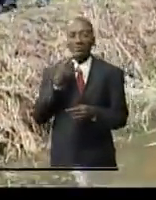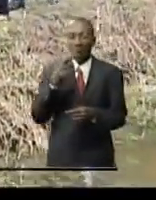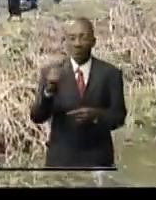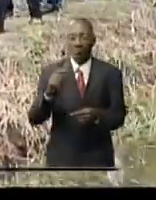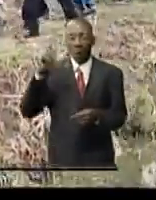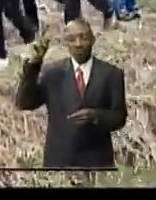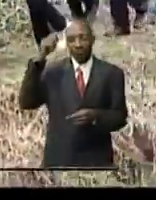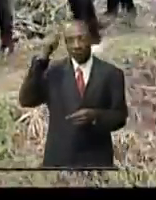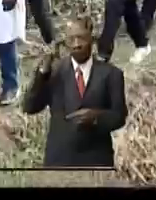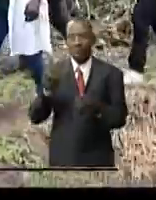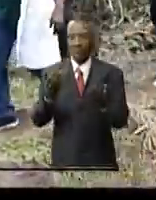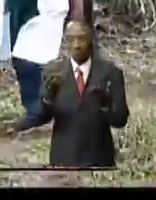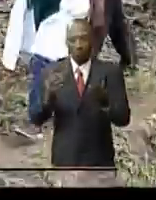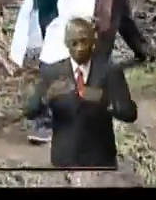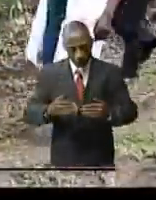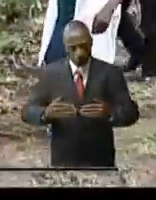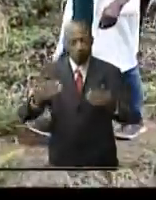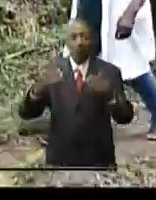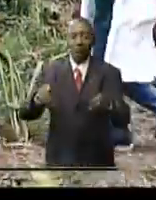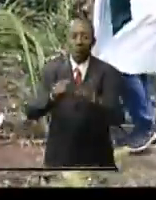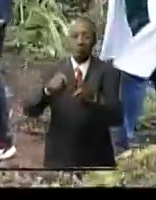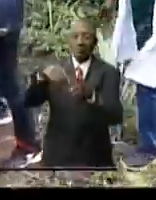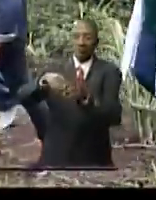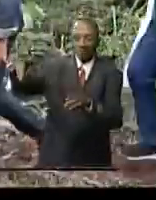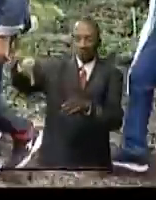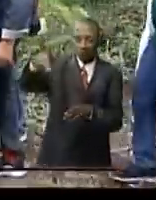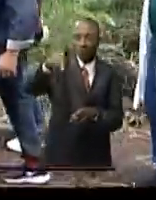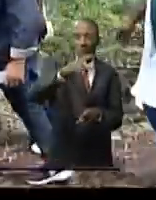d'étendre cette opération sur l'ensemble du territoire national.